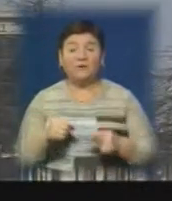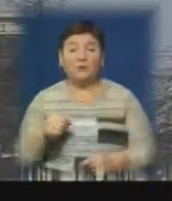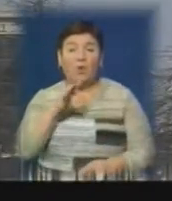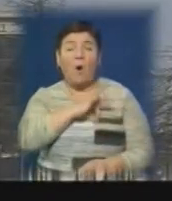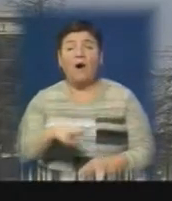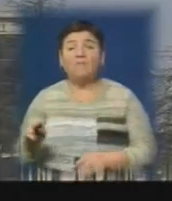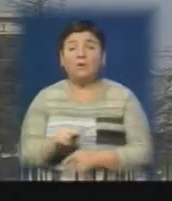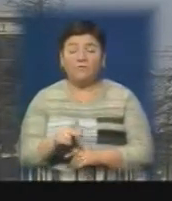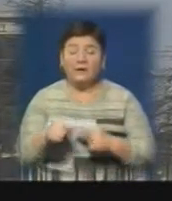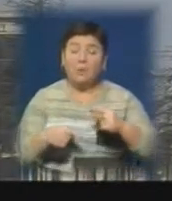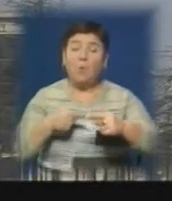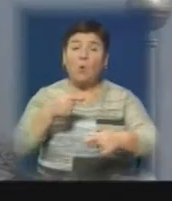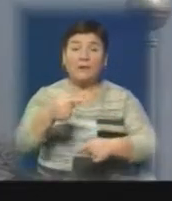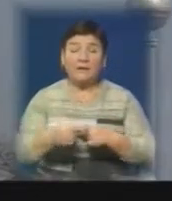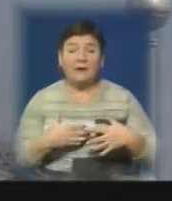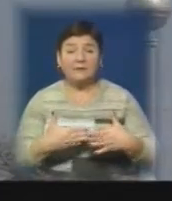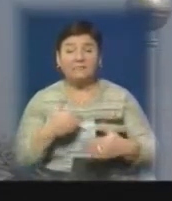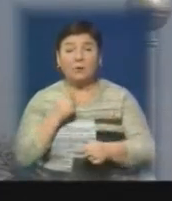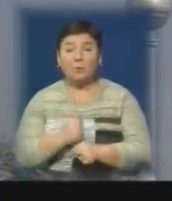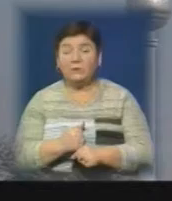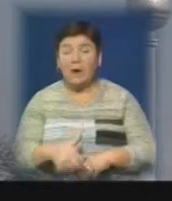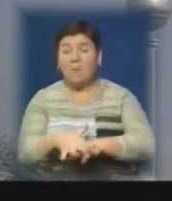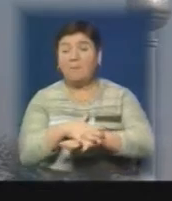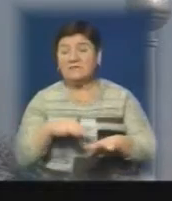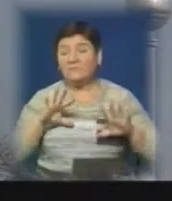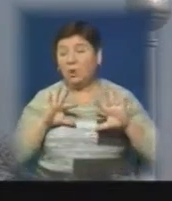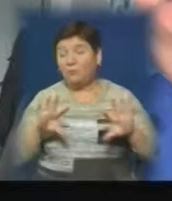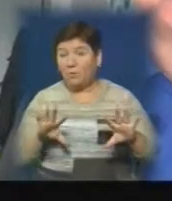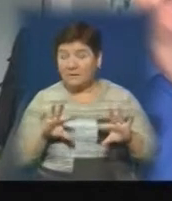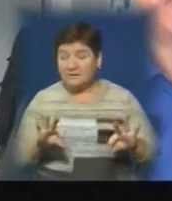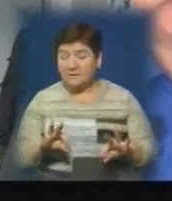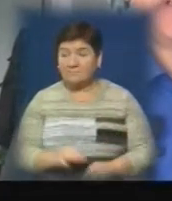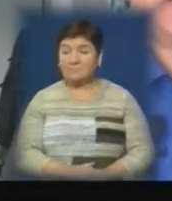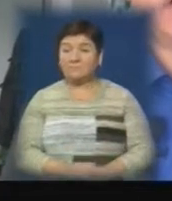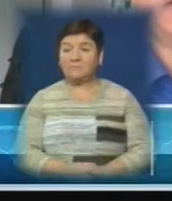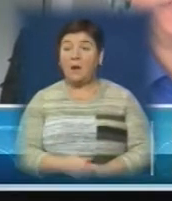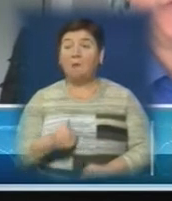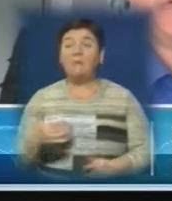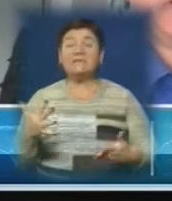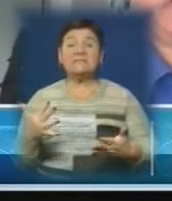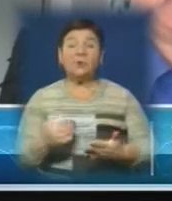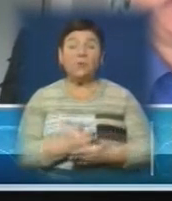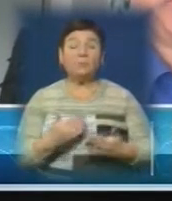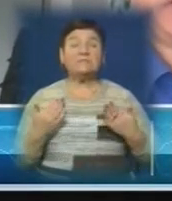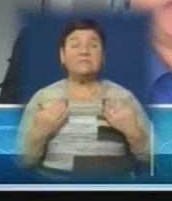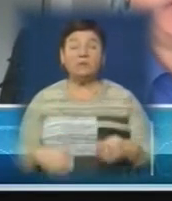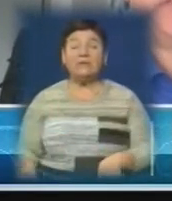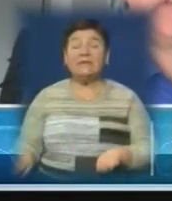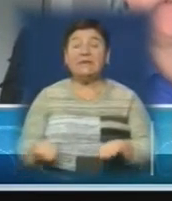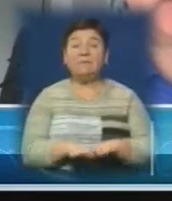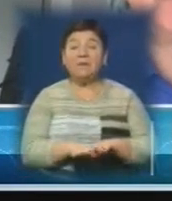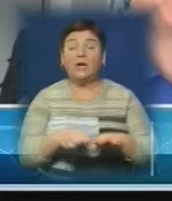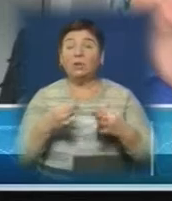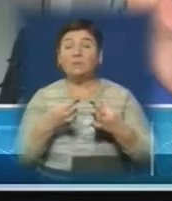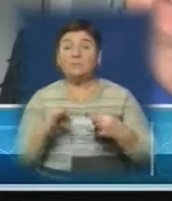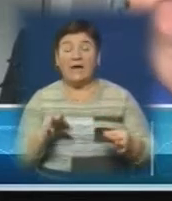вже декількох поколінь та активної роботи засобів масової інформації. Ми знаходимося сьогодні на рівні, який дозволяє